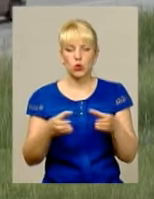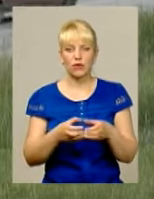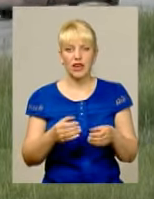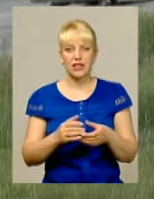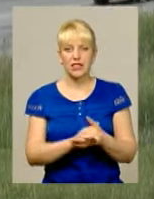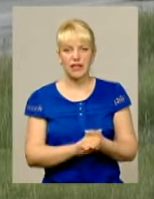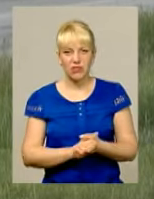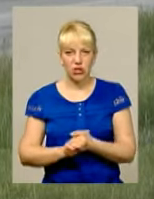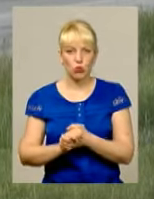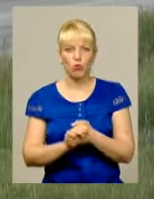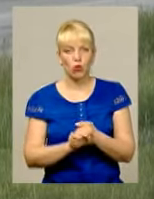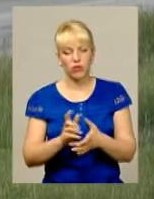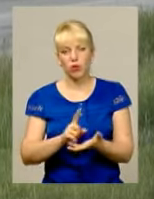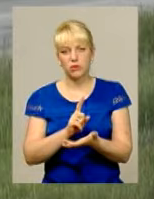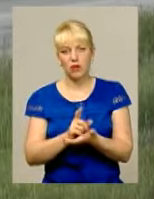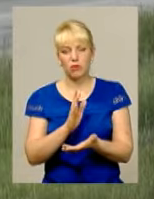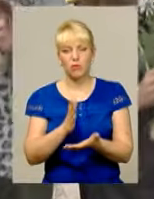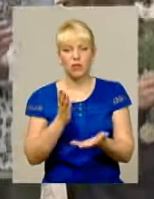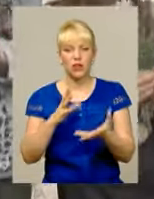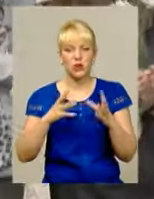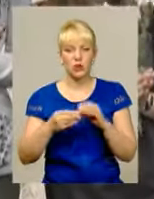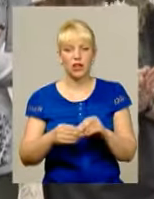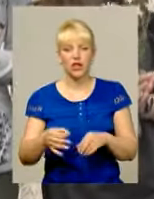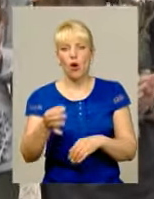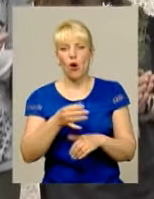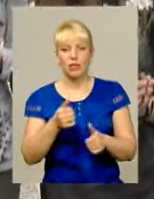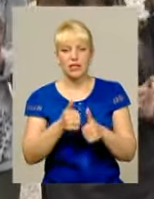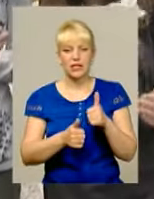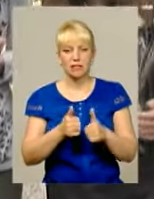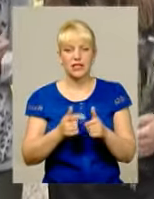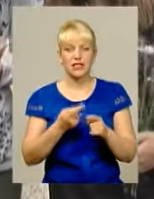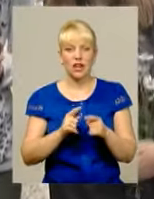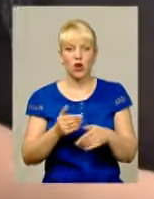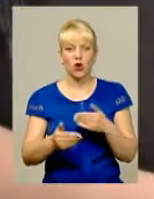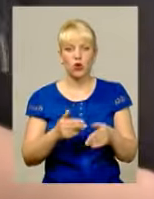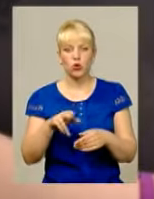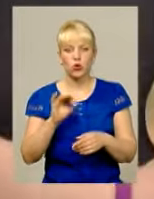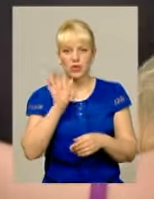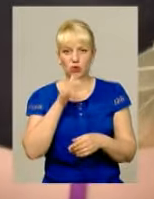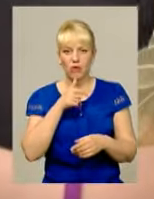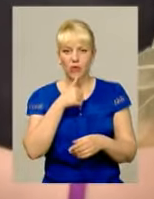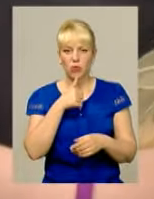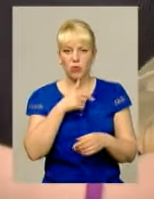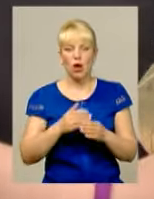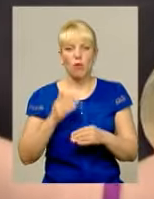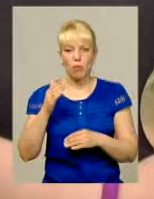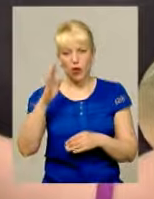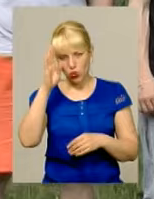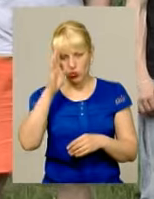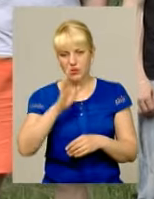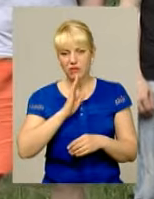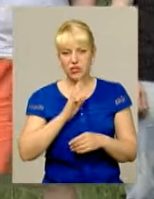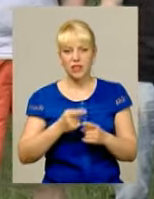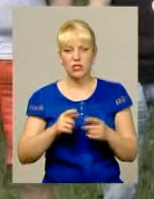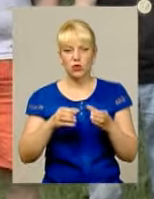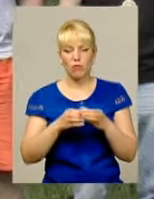в єдиному пориві, я думаю, що ми обов'язково будемо мати результат Обласні змагання лише крок до серйозніших випробувань Попереду у хлопців-дівчат